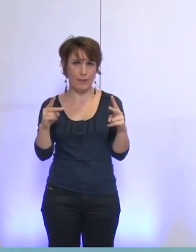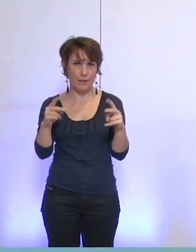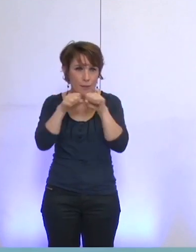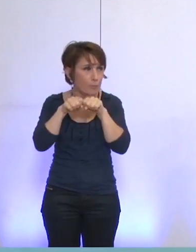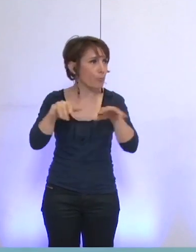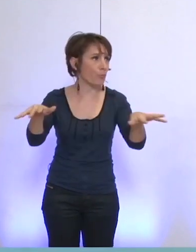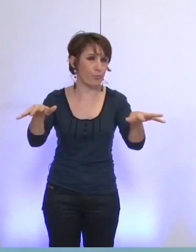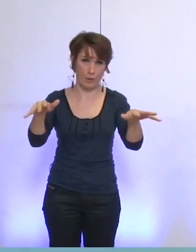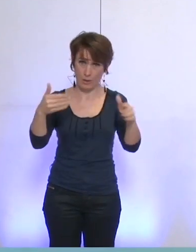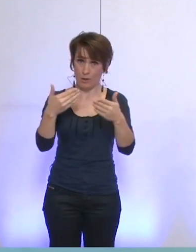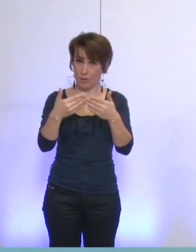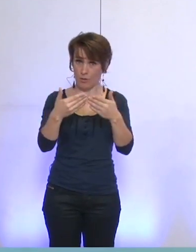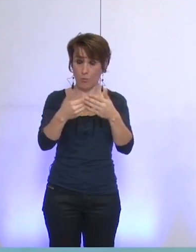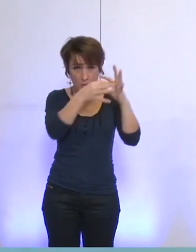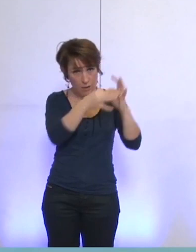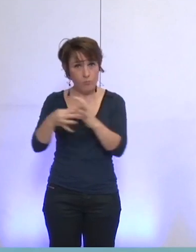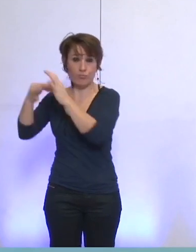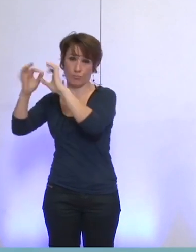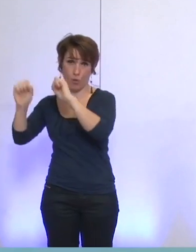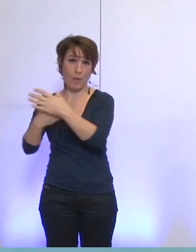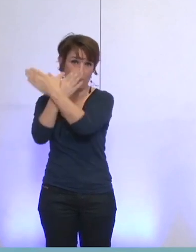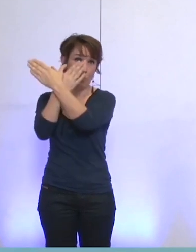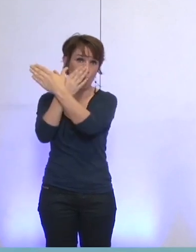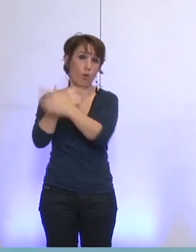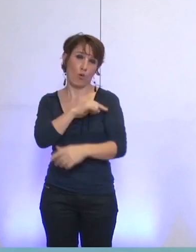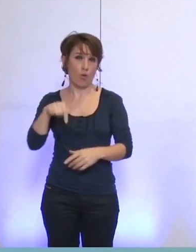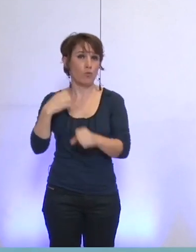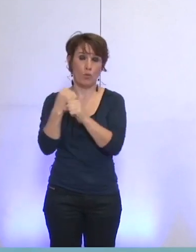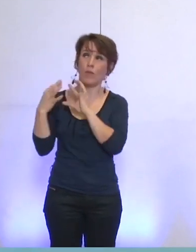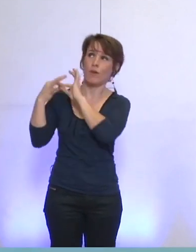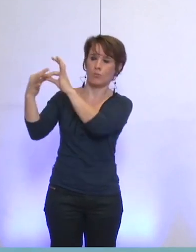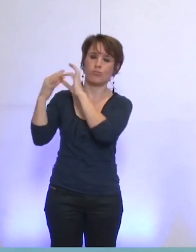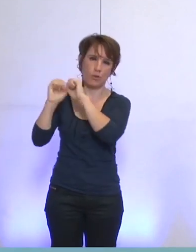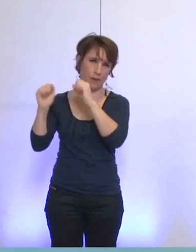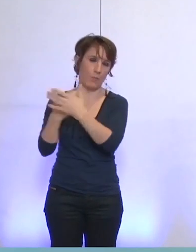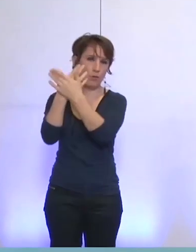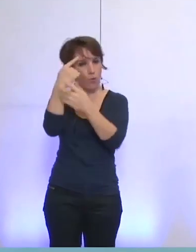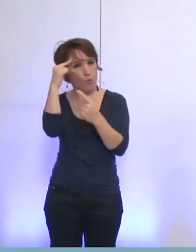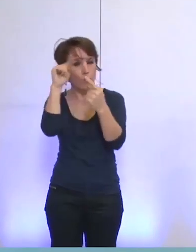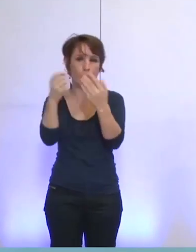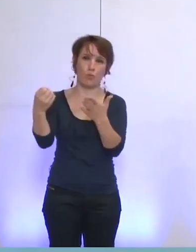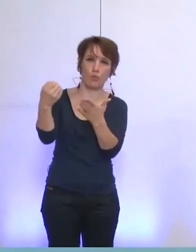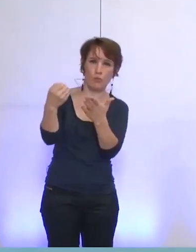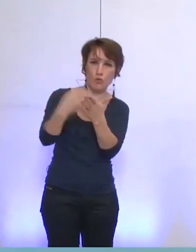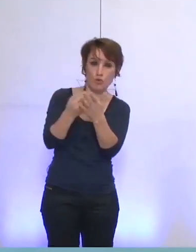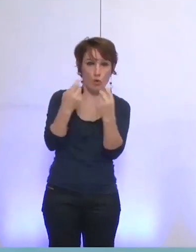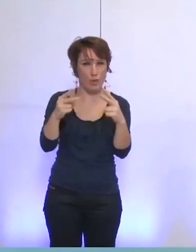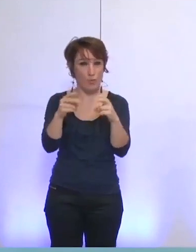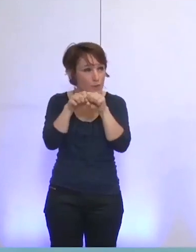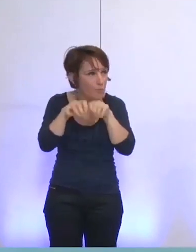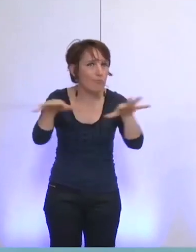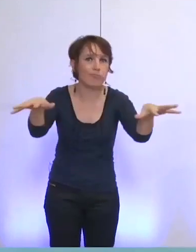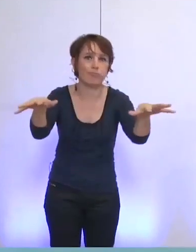abordé également dans l'espace de la métropole, puisque c'est un travail que nous faisons en lien avec la métropole, qui là aussi